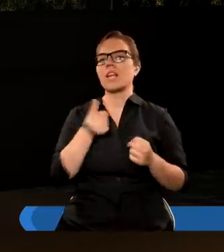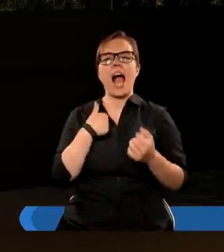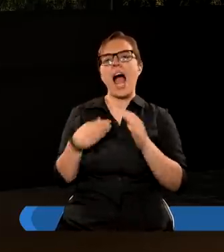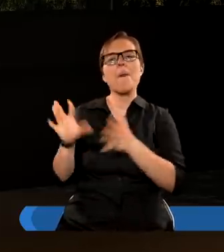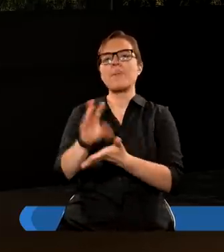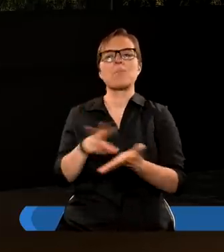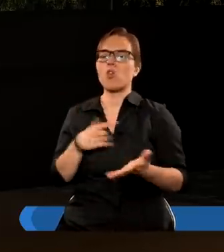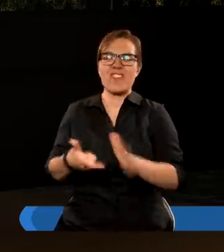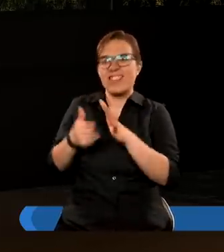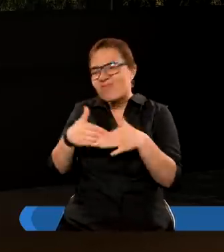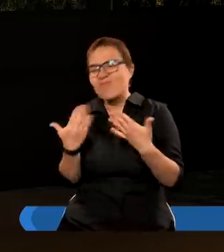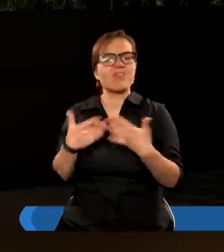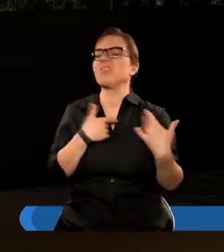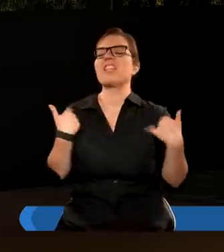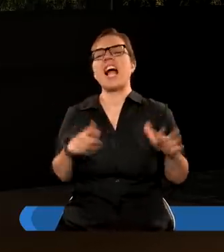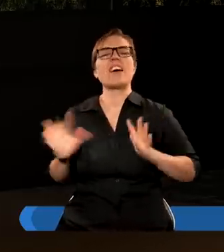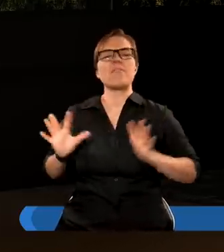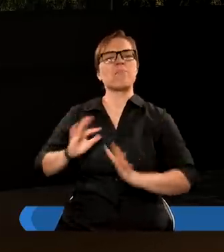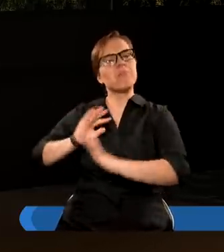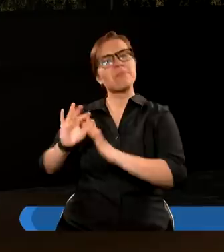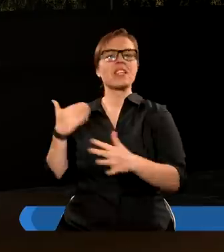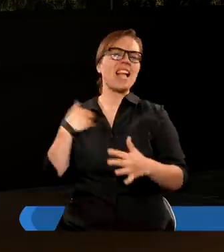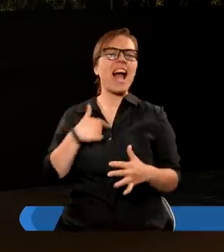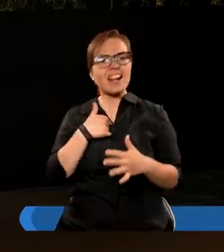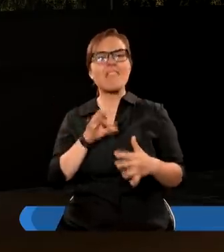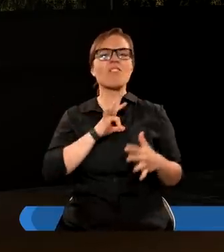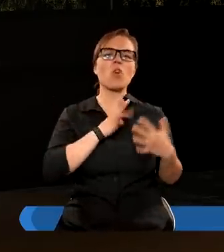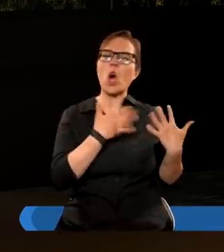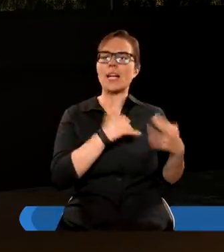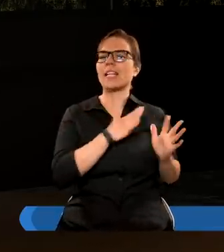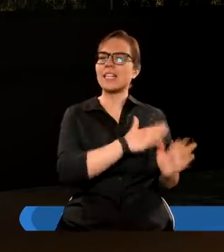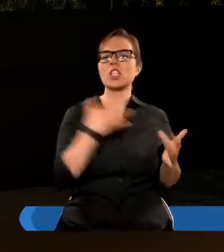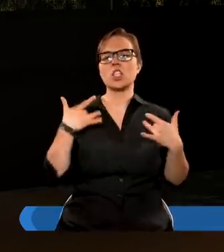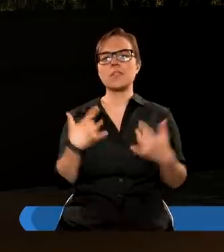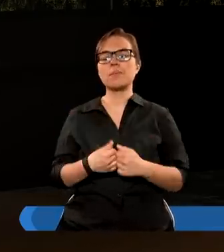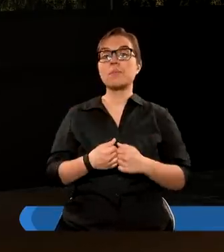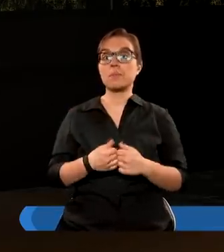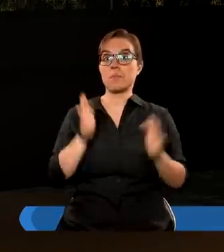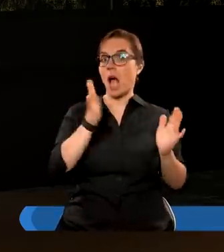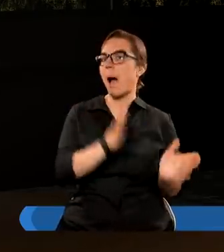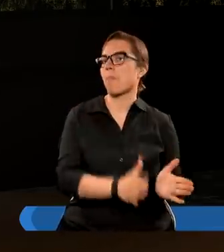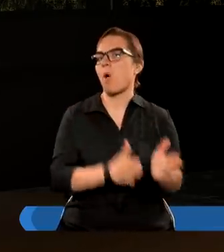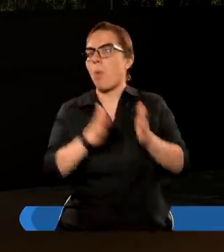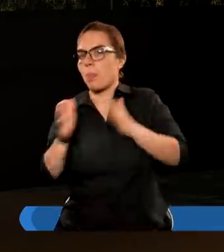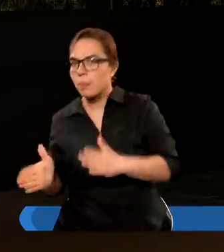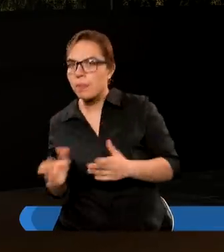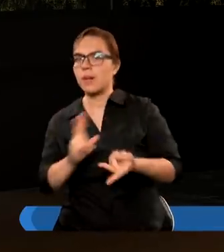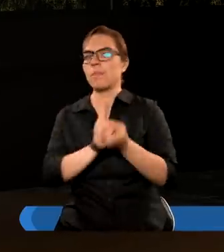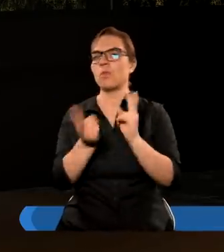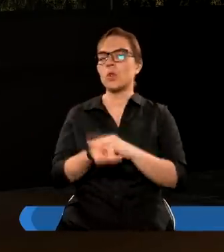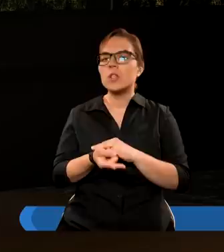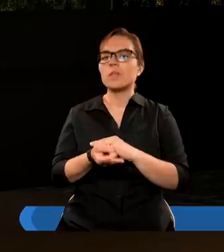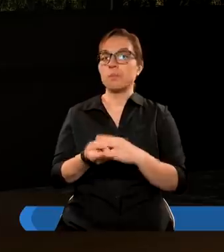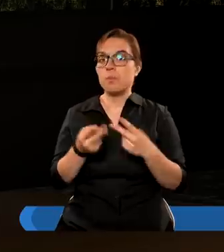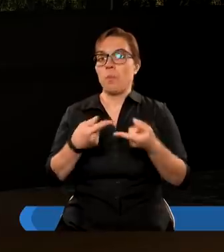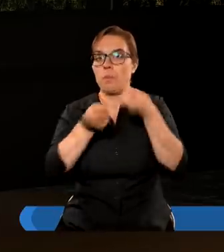wyciągać Biblii, bo skoro człowiek nie chce, to nie ma co. Przy kolejnym spotkaniu, kiedy